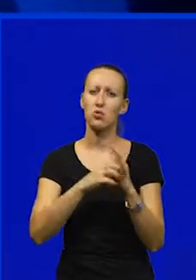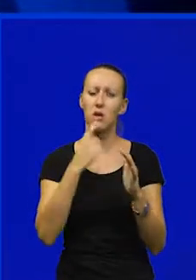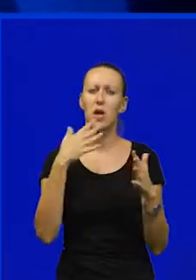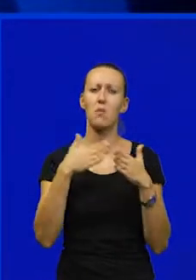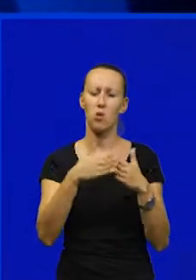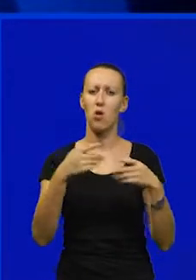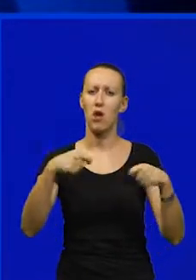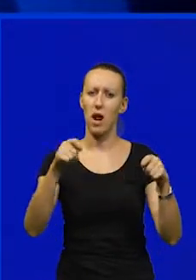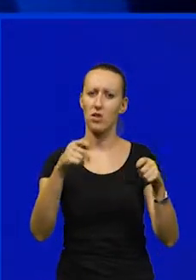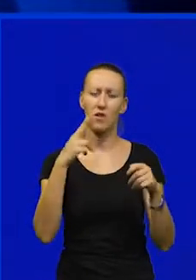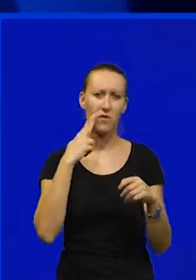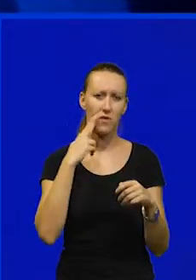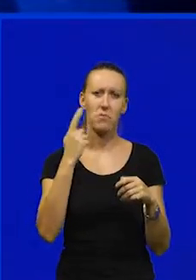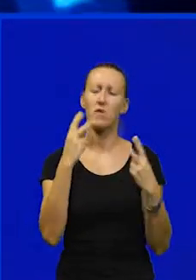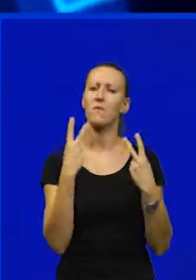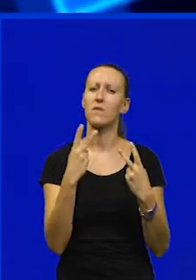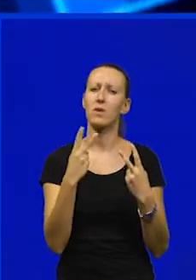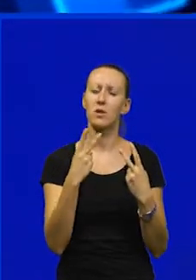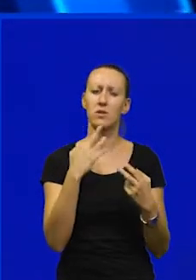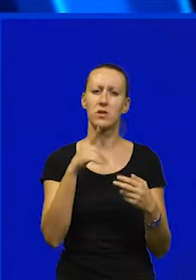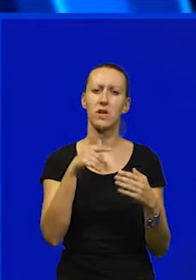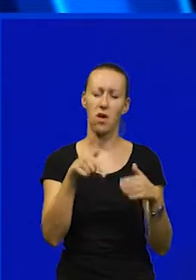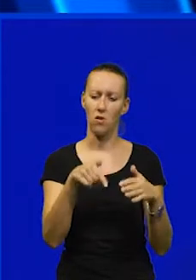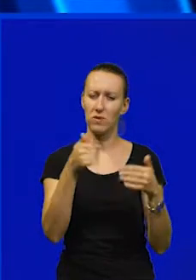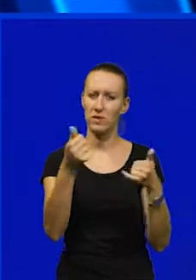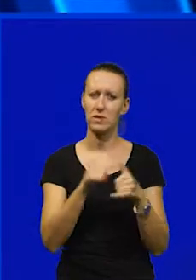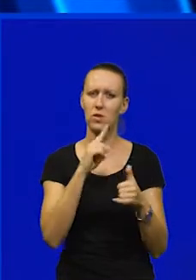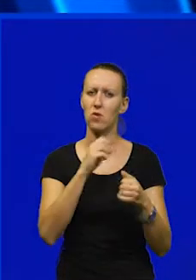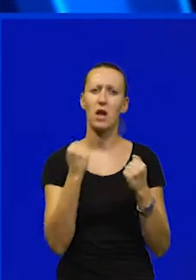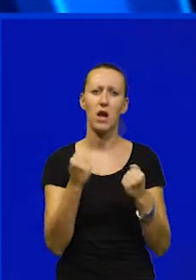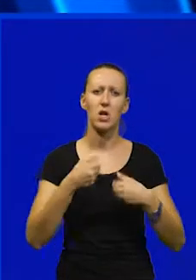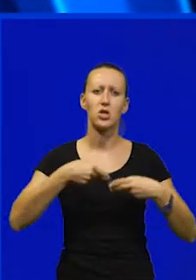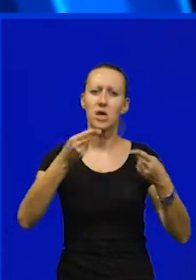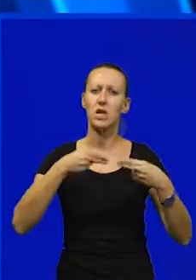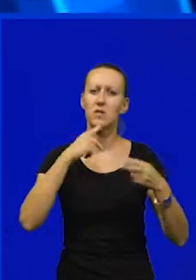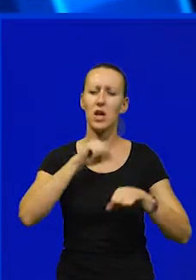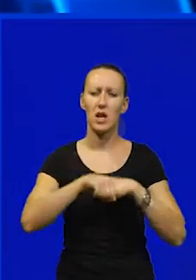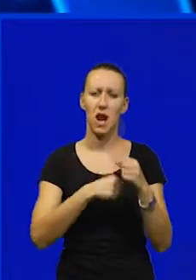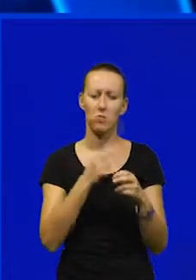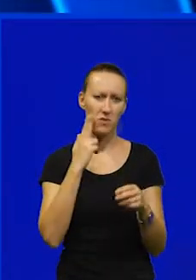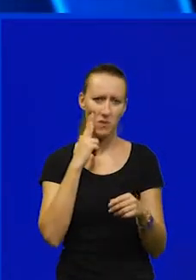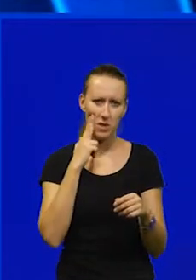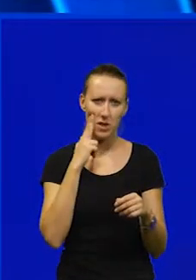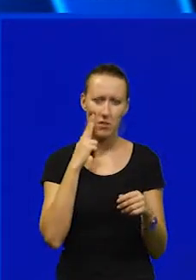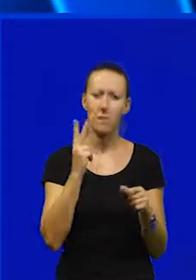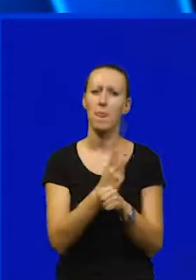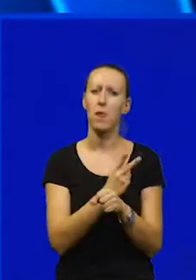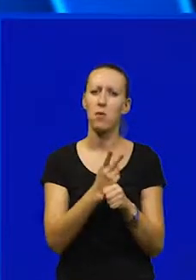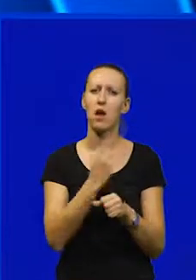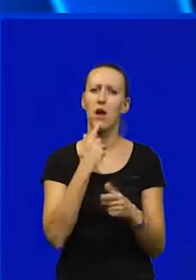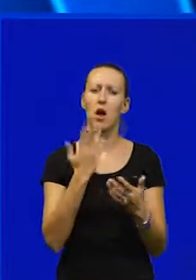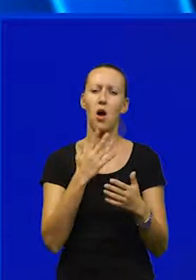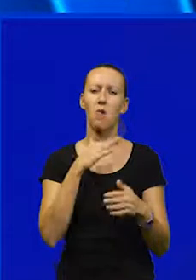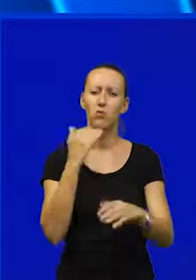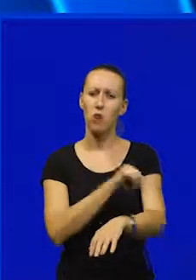brodograđevna industrija od strateškog značaja za kraj kao jedna od najjačih izvoznih i razvojnih djelatnosti. Uljenik, kao